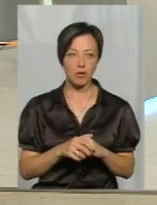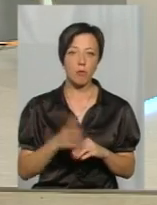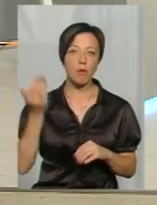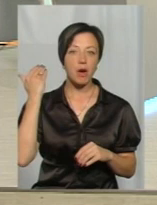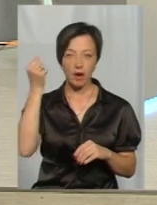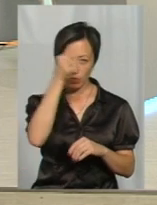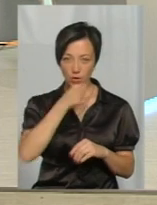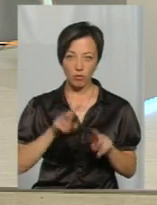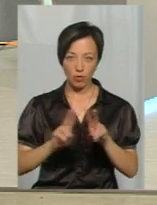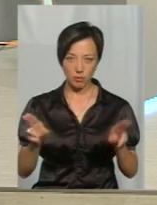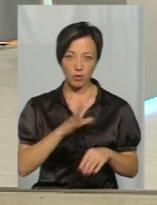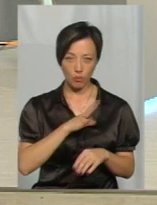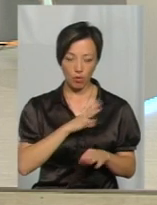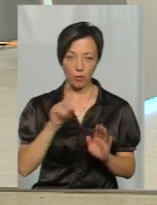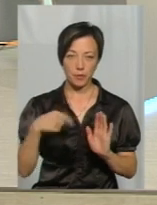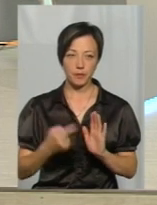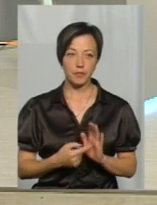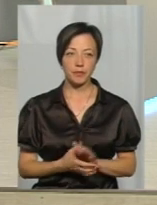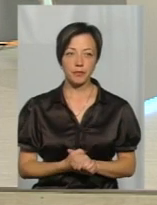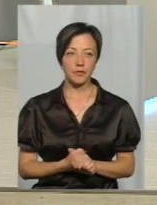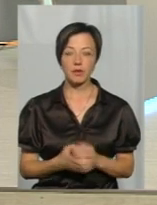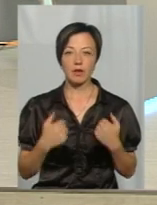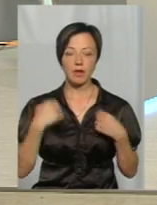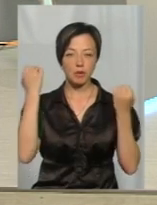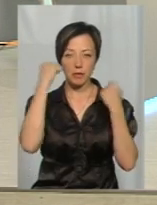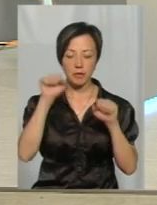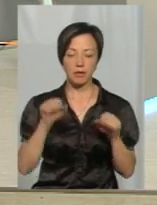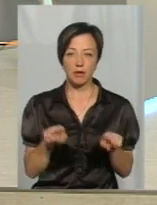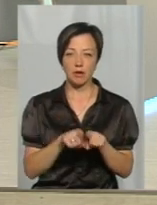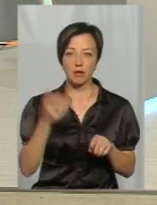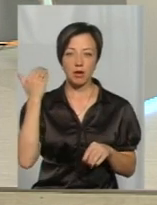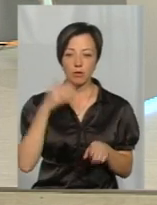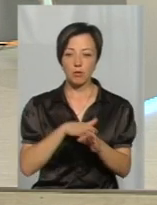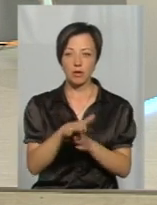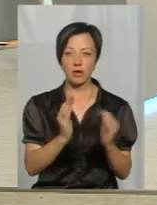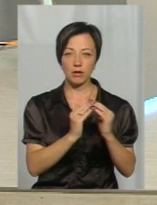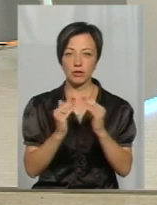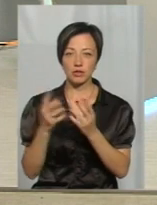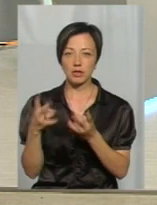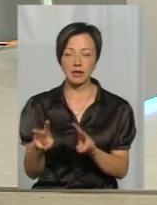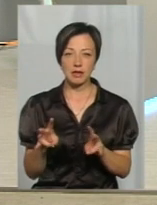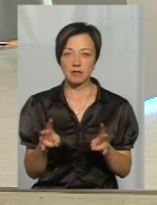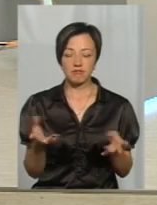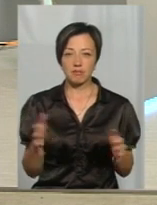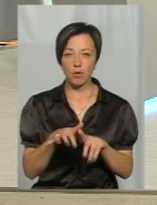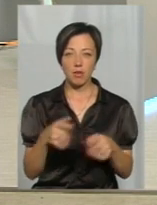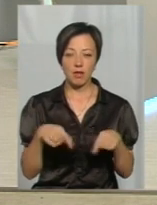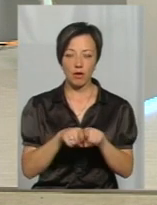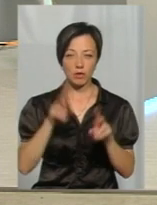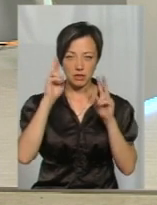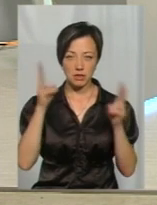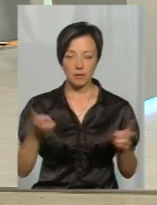попередні роки щось подібне було? Я теж такого не знаю, щоб заполонили осельні шкідніки. Я не знаю такого.